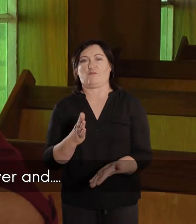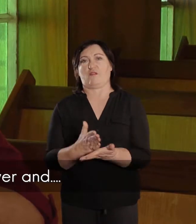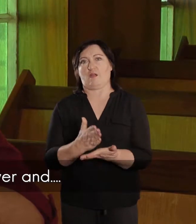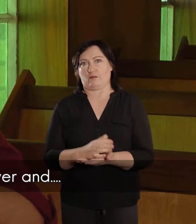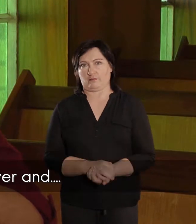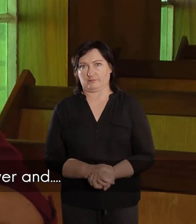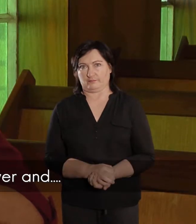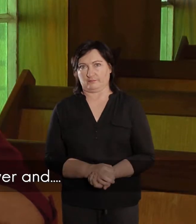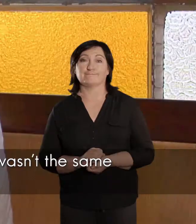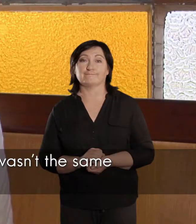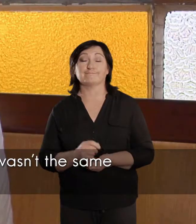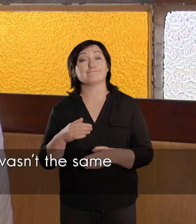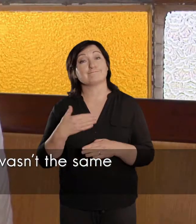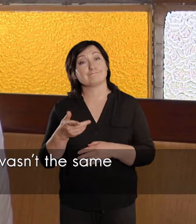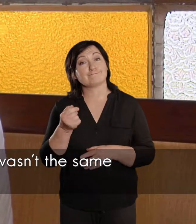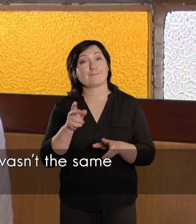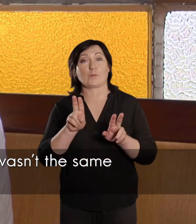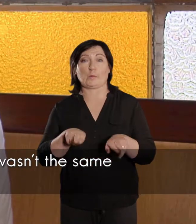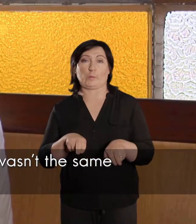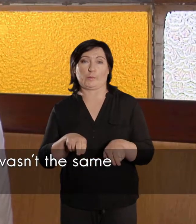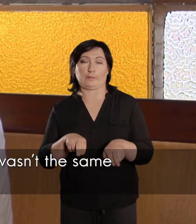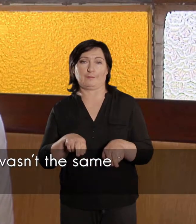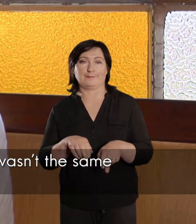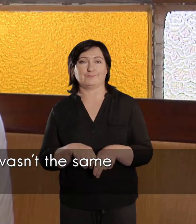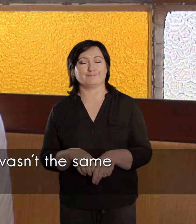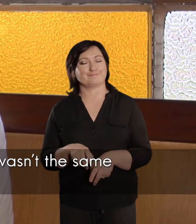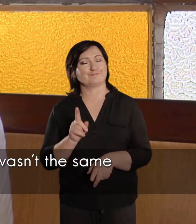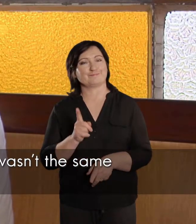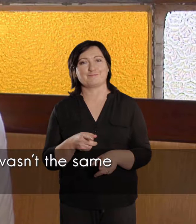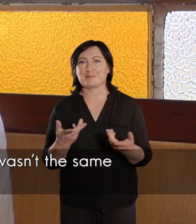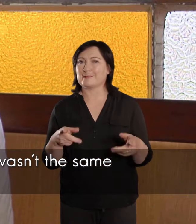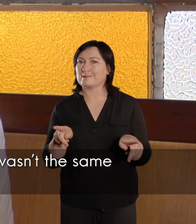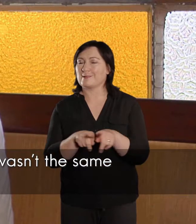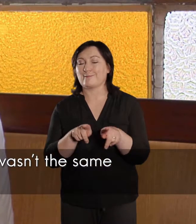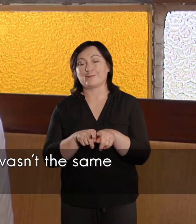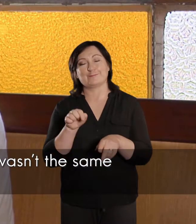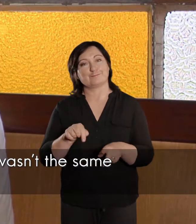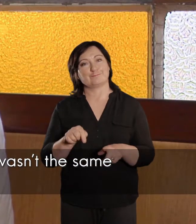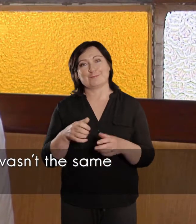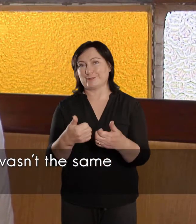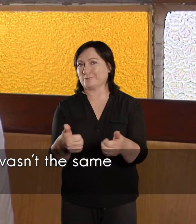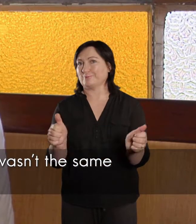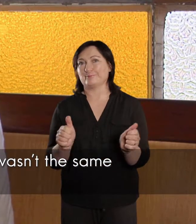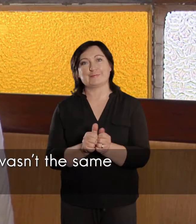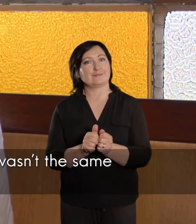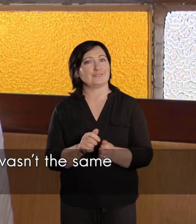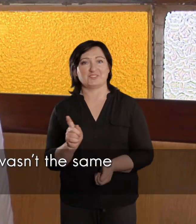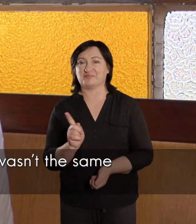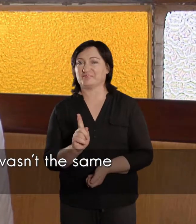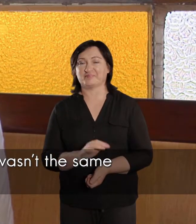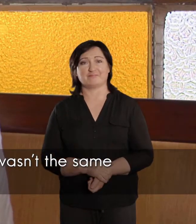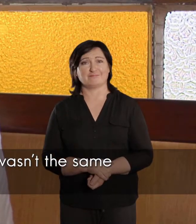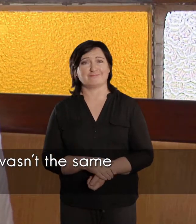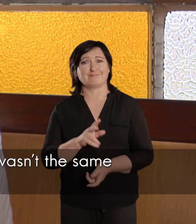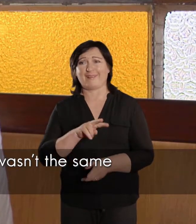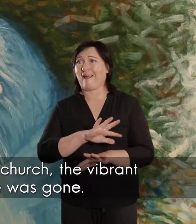na sy dood was die meer die selde in die